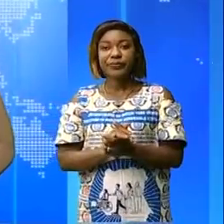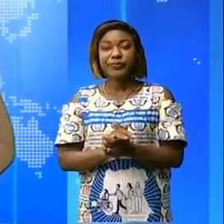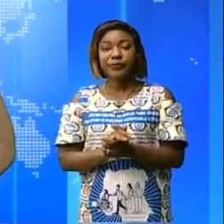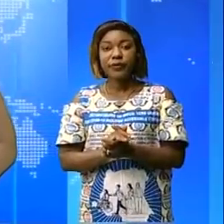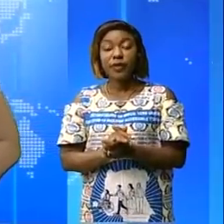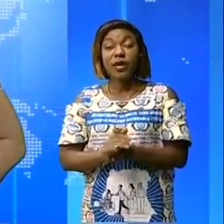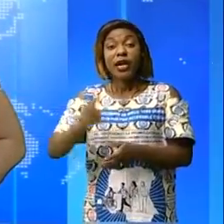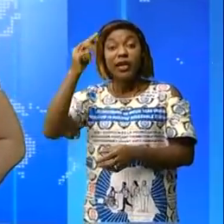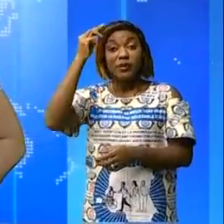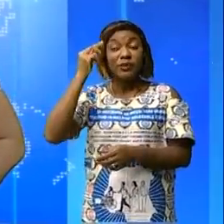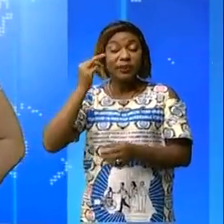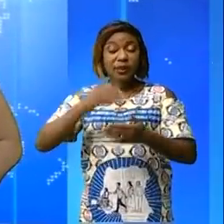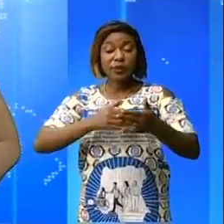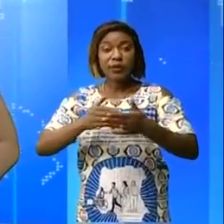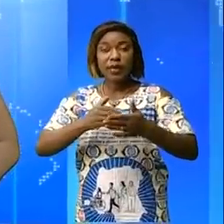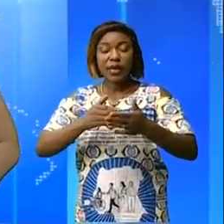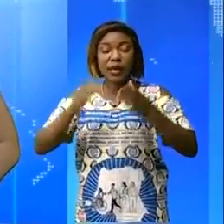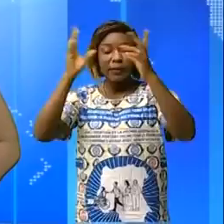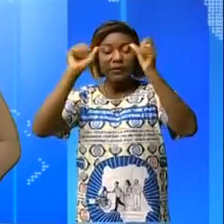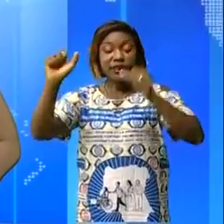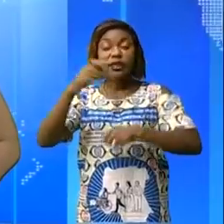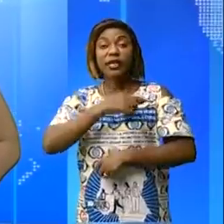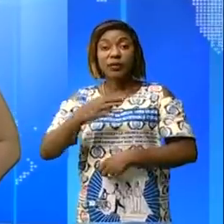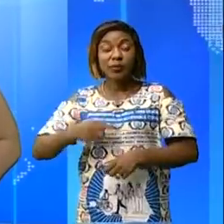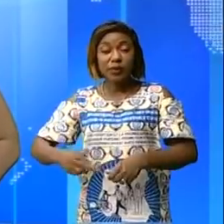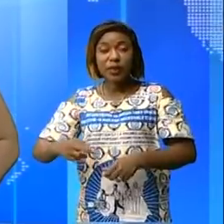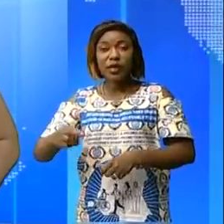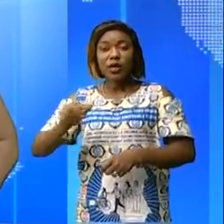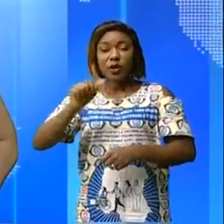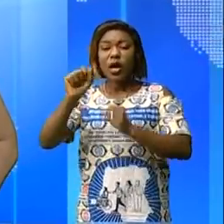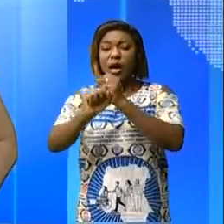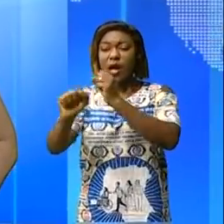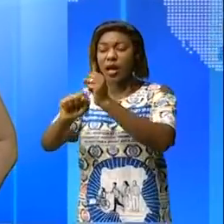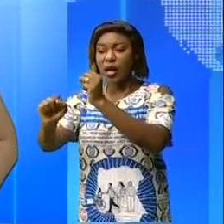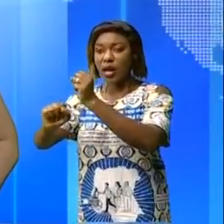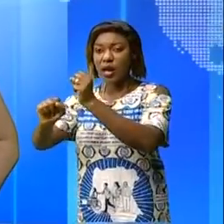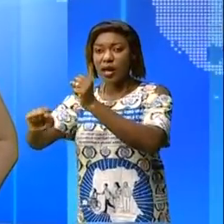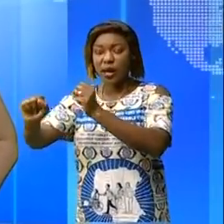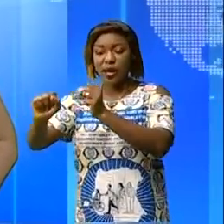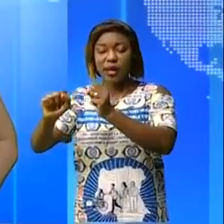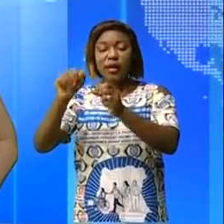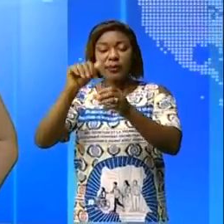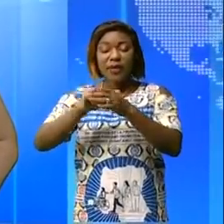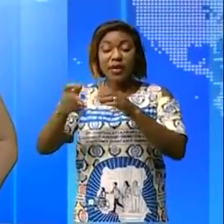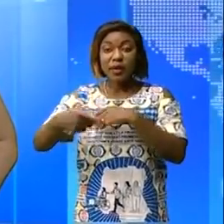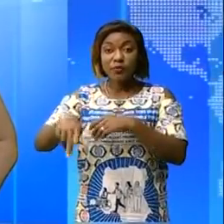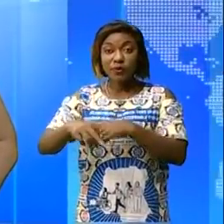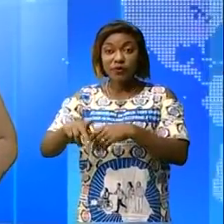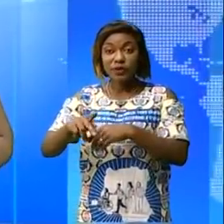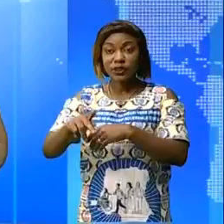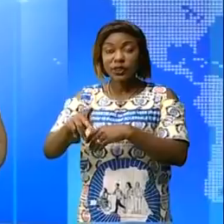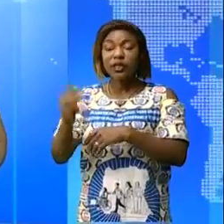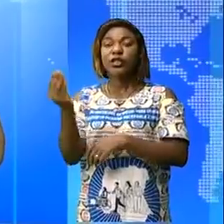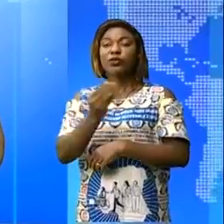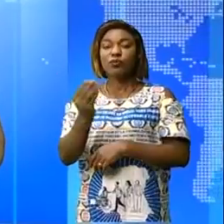La ministre auprès le président de la République avait entamé une campagne de sensibilisation à l'unité dans la province du Kuilu.